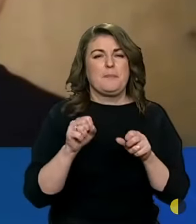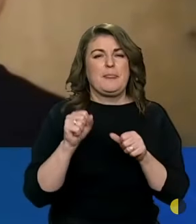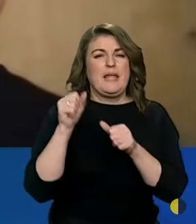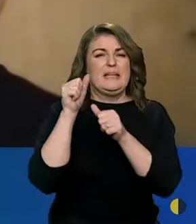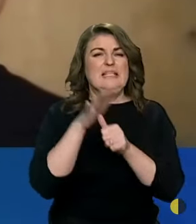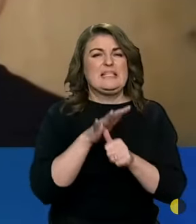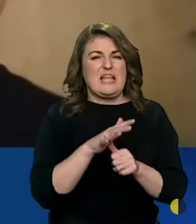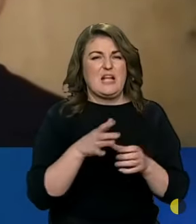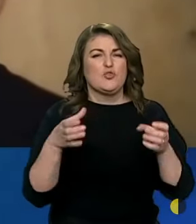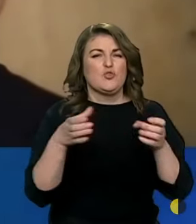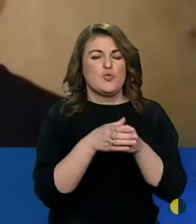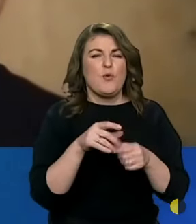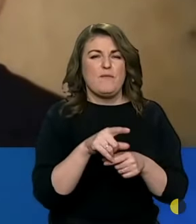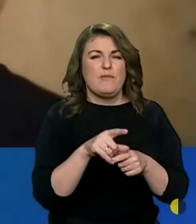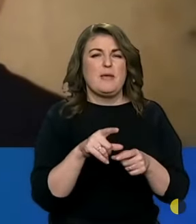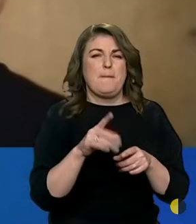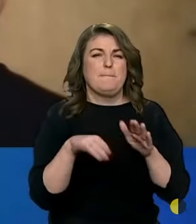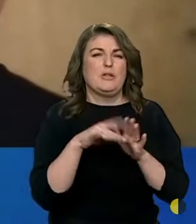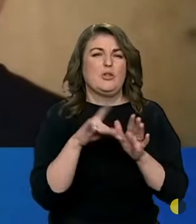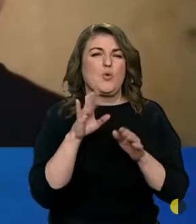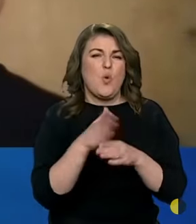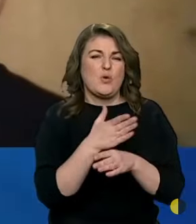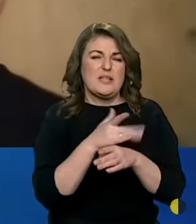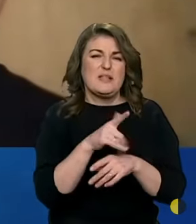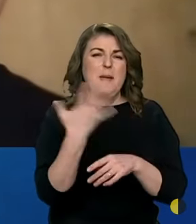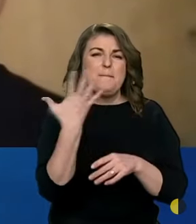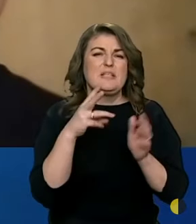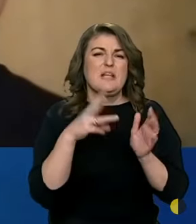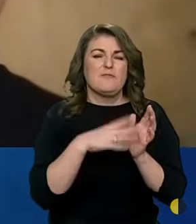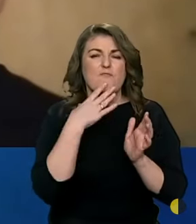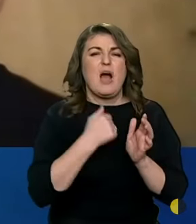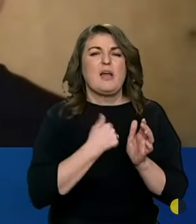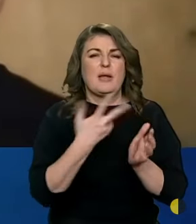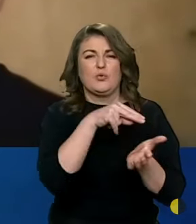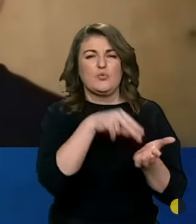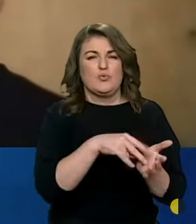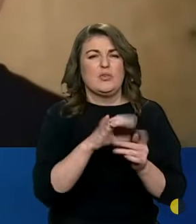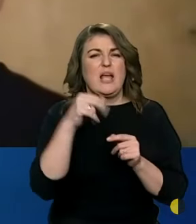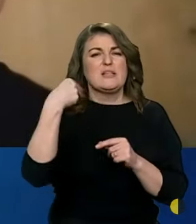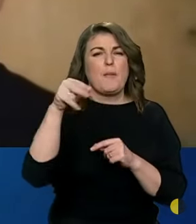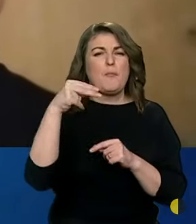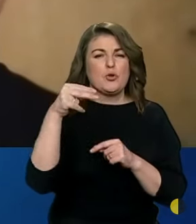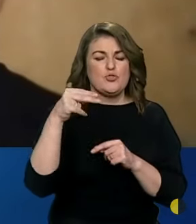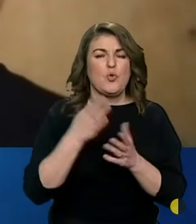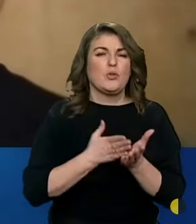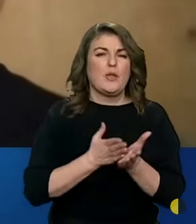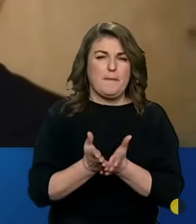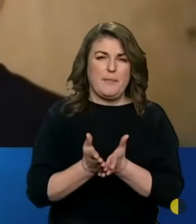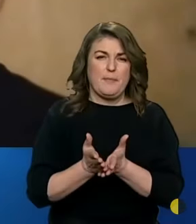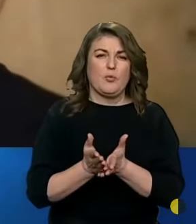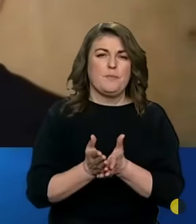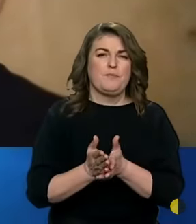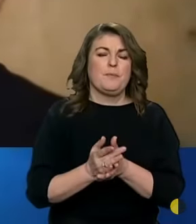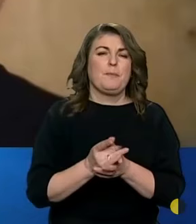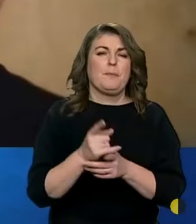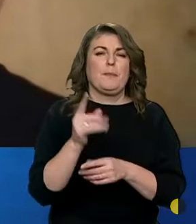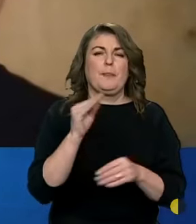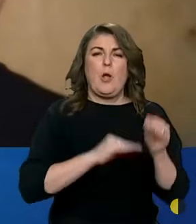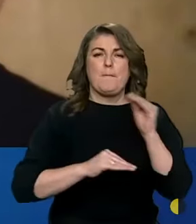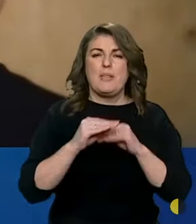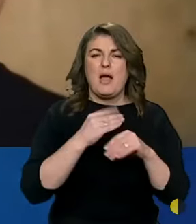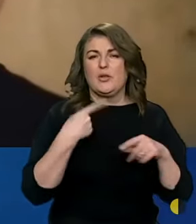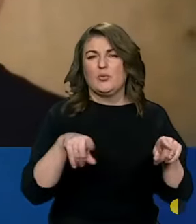-штурмові підрозділи у складі оцій 58-й армії, яка тут стоїть на Запорізькому напрямку. Вони обладнують їх